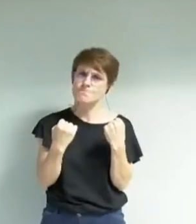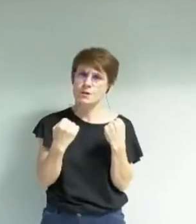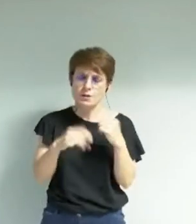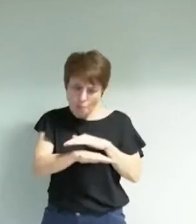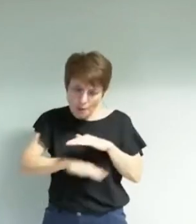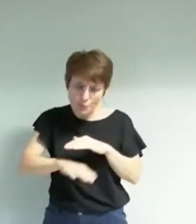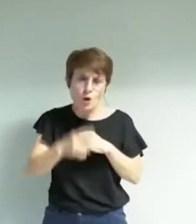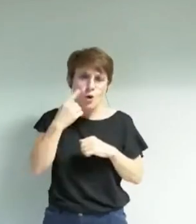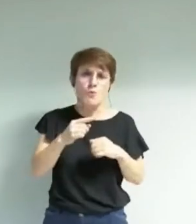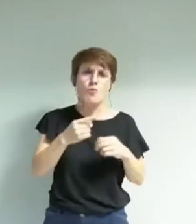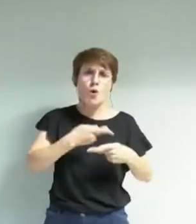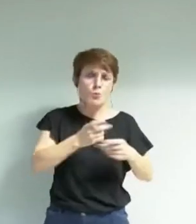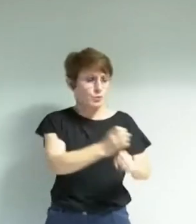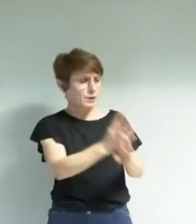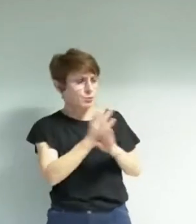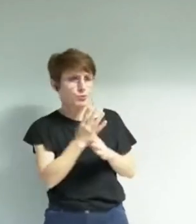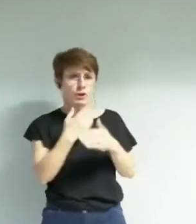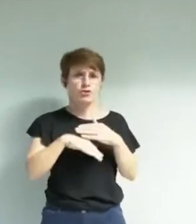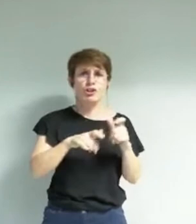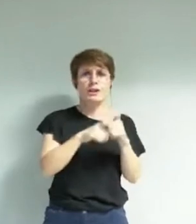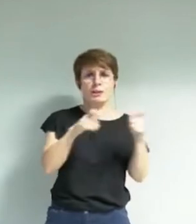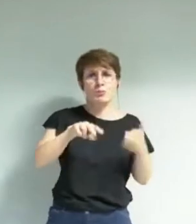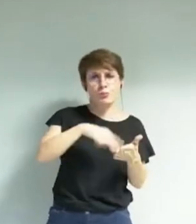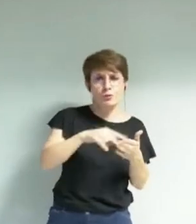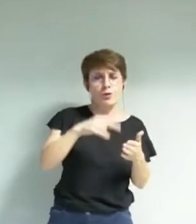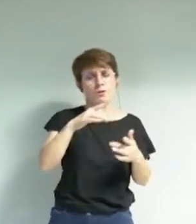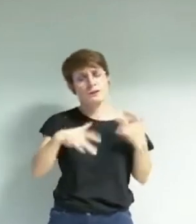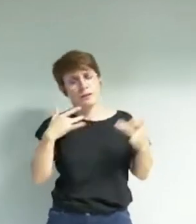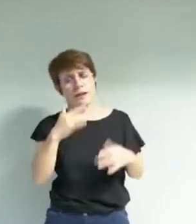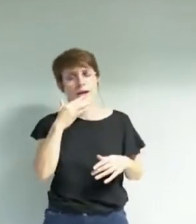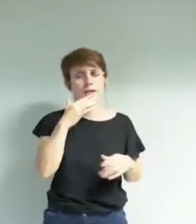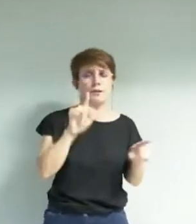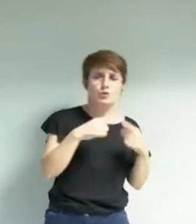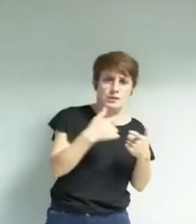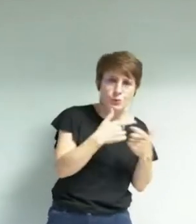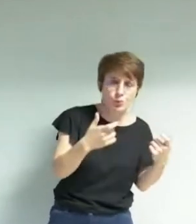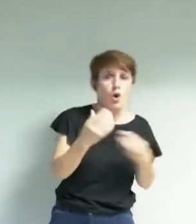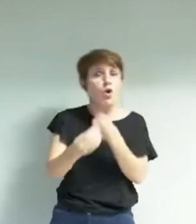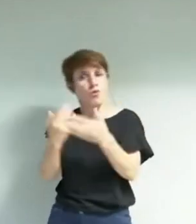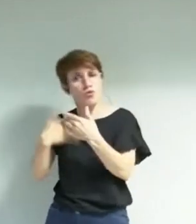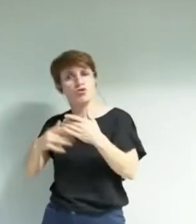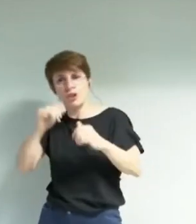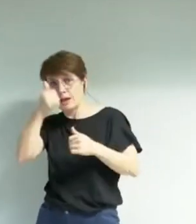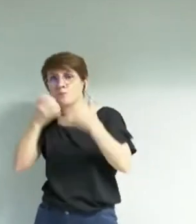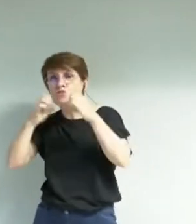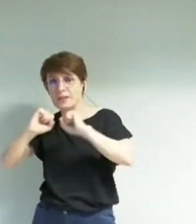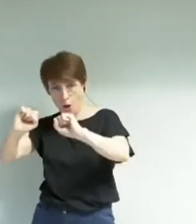conservatoire ou le projet du muséum tel qu'il est pointé comme vraiment espace aussi de